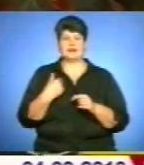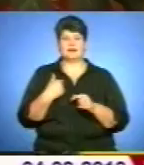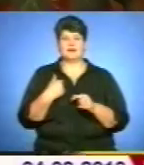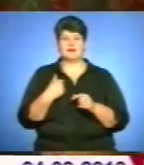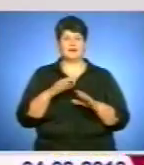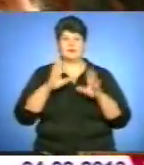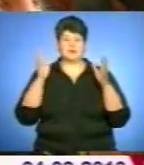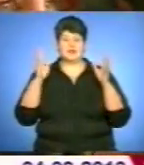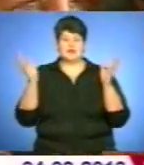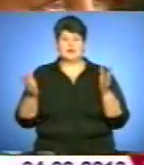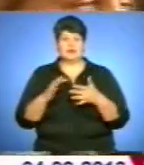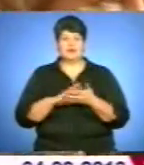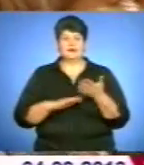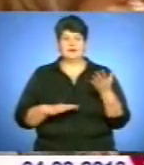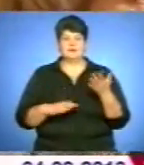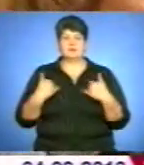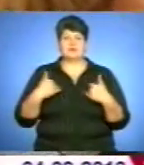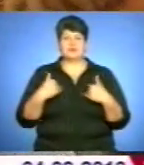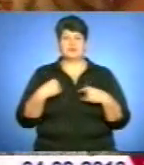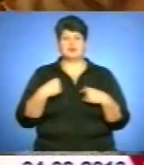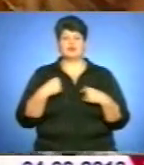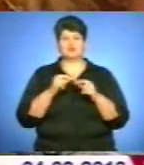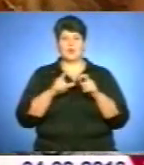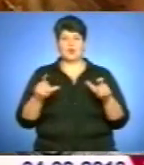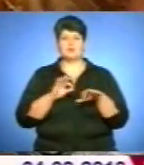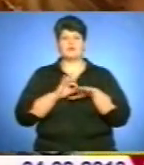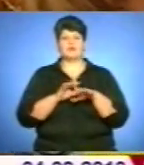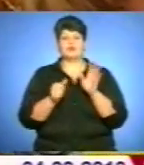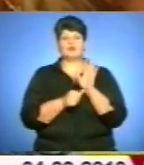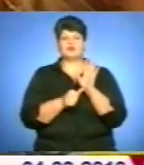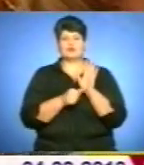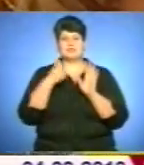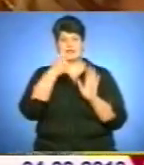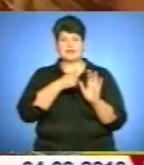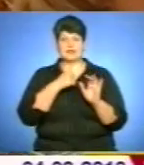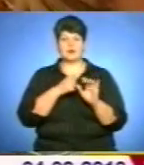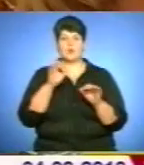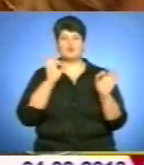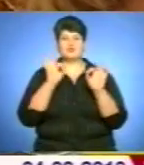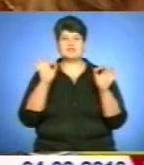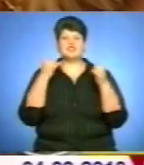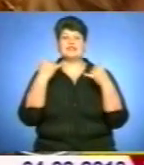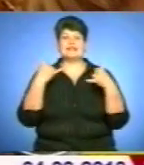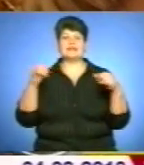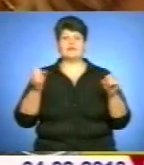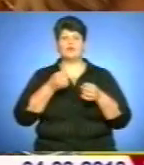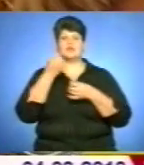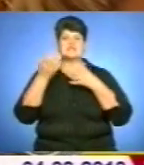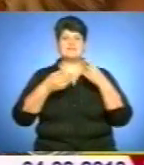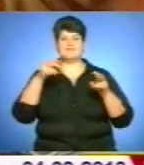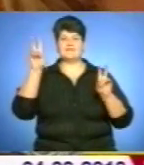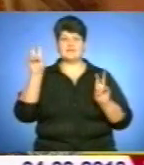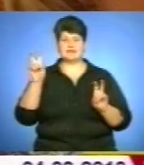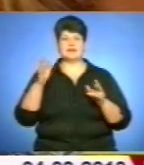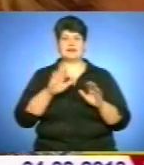взагалі. Ми вже в нашій школі проводимо 6 рік цей конкурс «Музичний дивосвіт», де діти саме грають